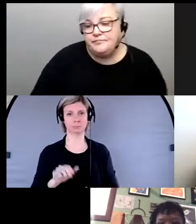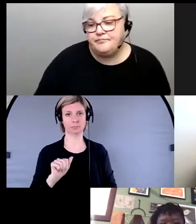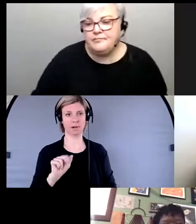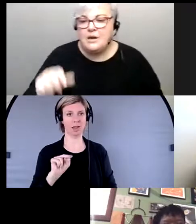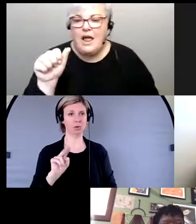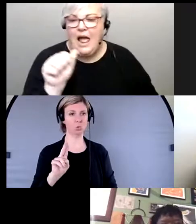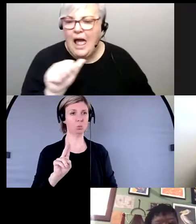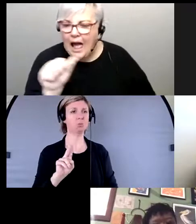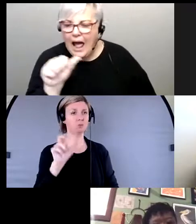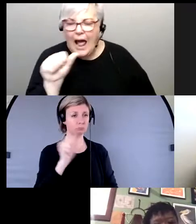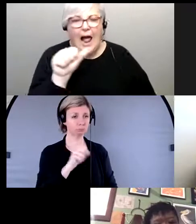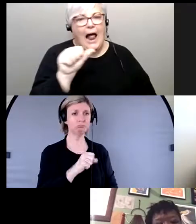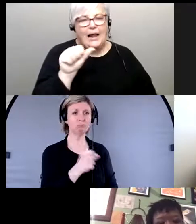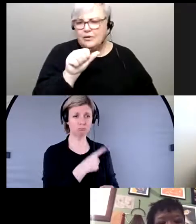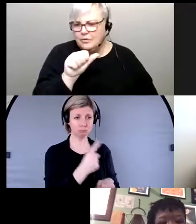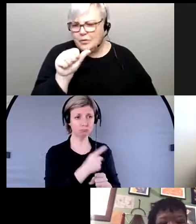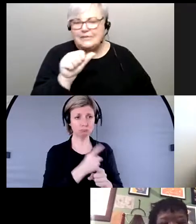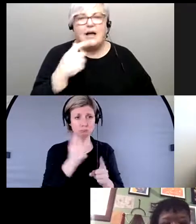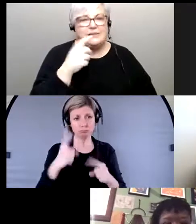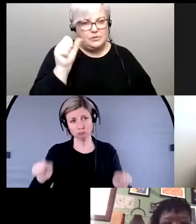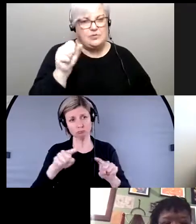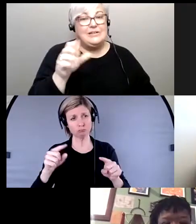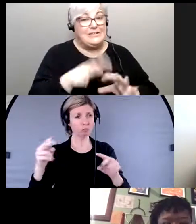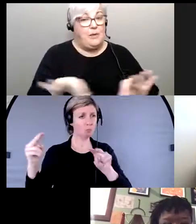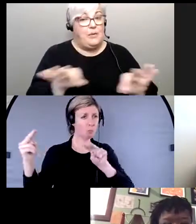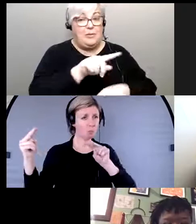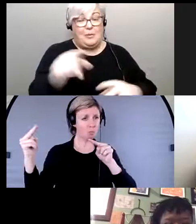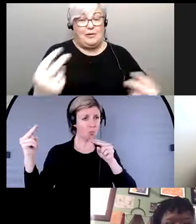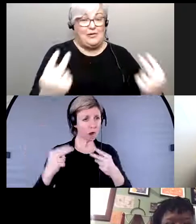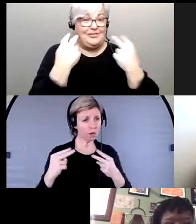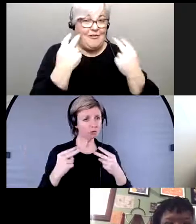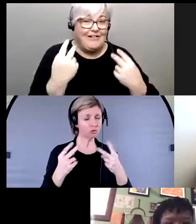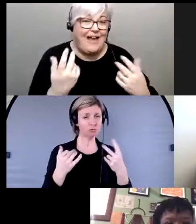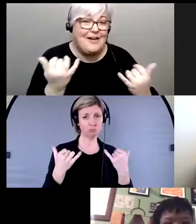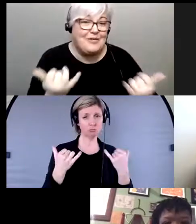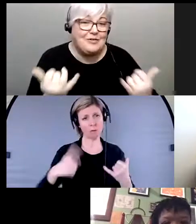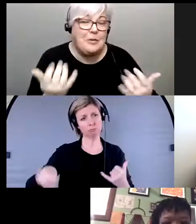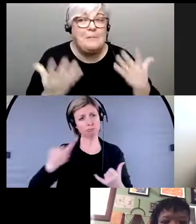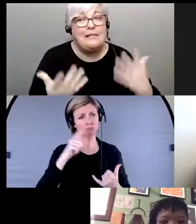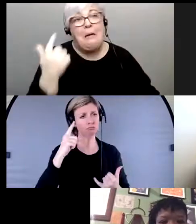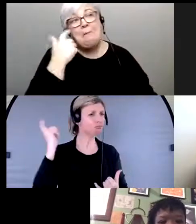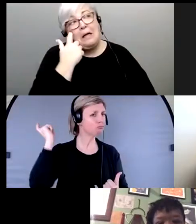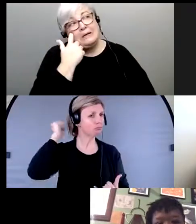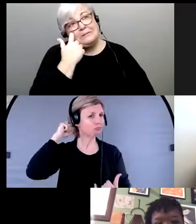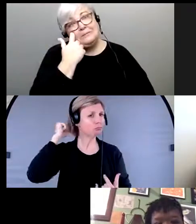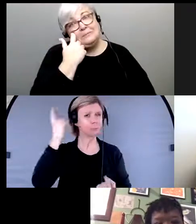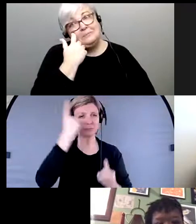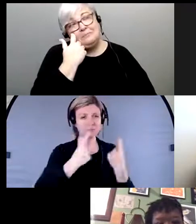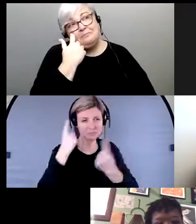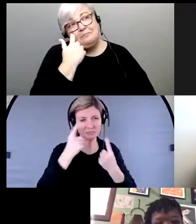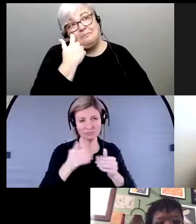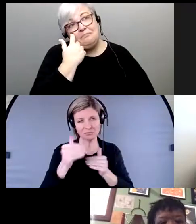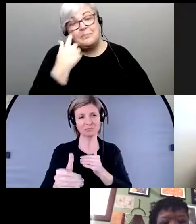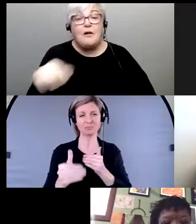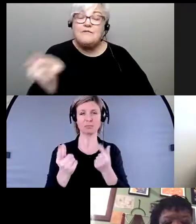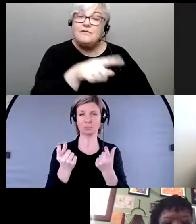aussi un rappel important pour toutes les personnes qui nous écoutent aujourd'hui et qui pensent peut-être penser à ce que vous